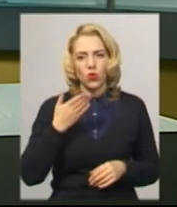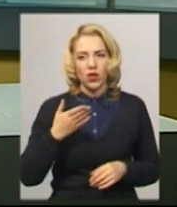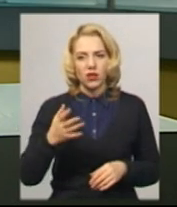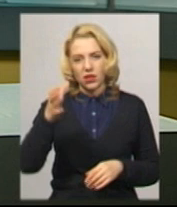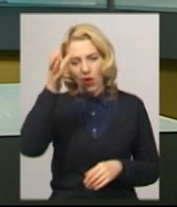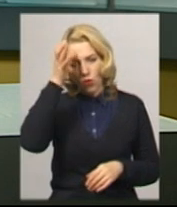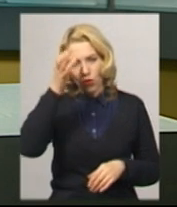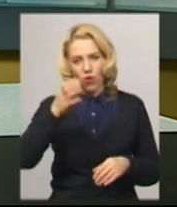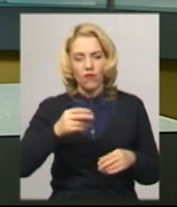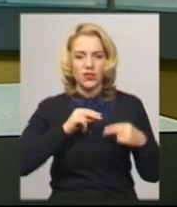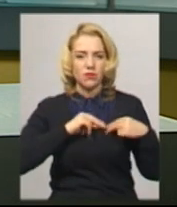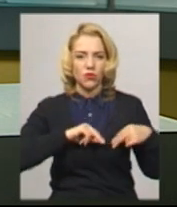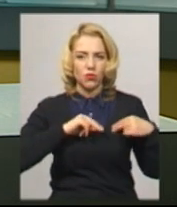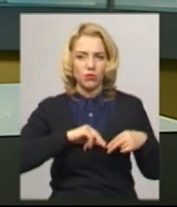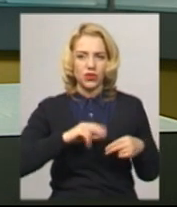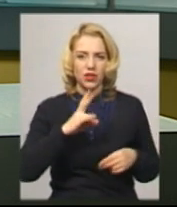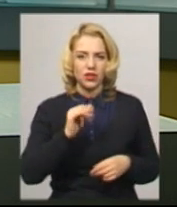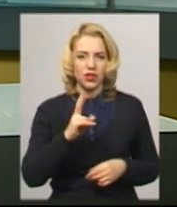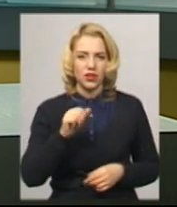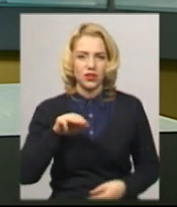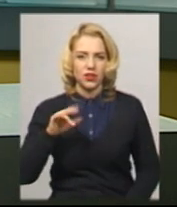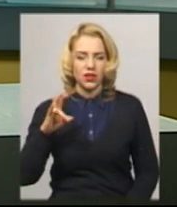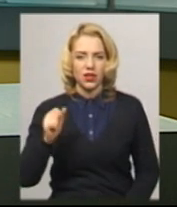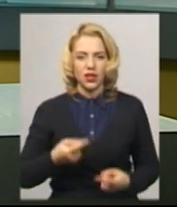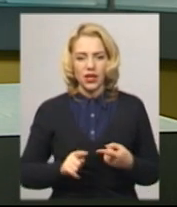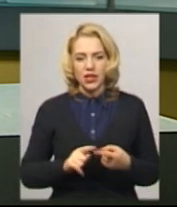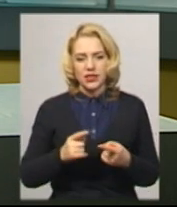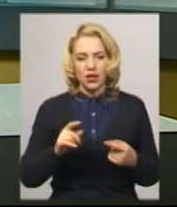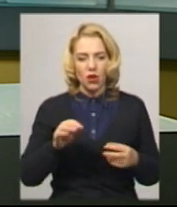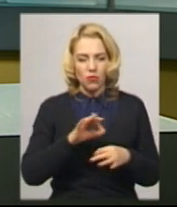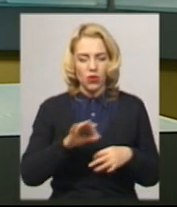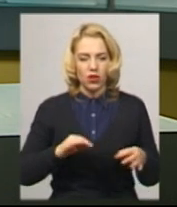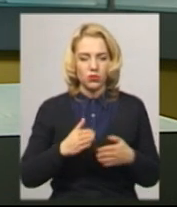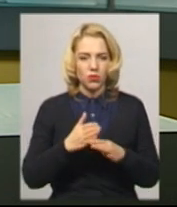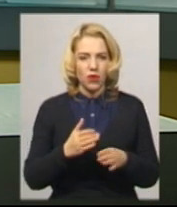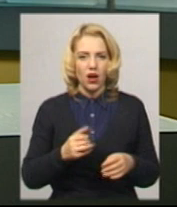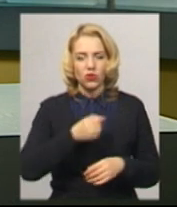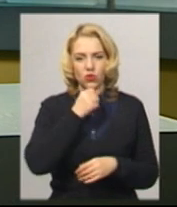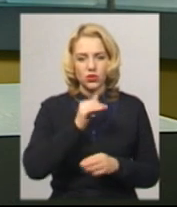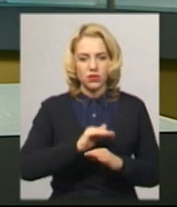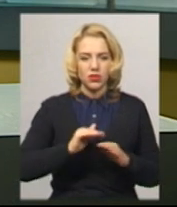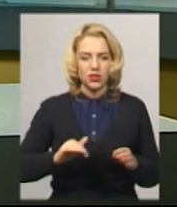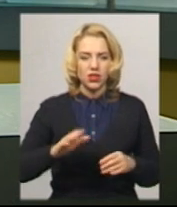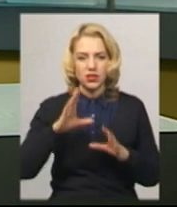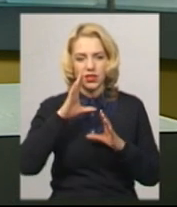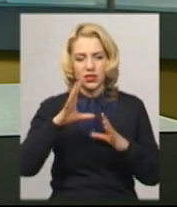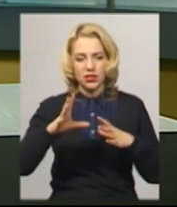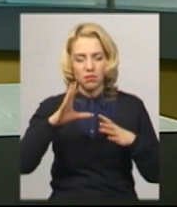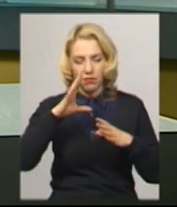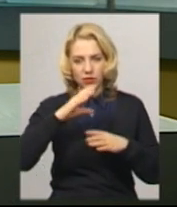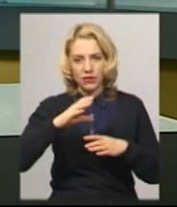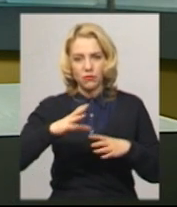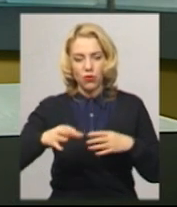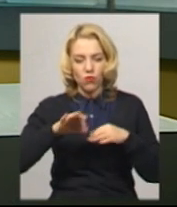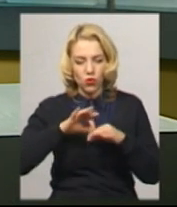закладу Ольга Нікітіна. За її словами, подібний проєкт допомагає дорослим та дітям спільно і корисно проводити час у вихідний день, а також